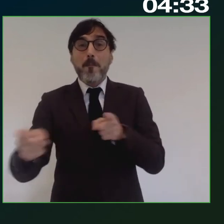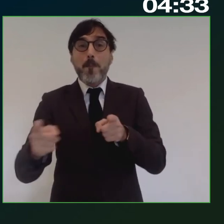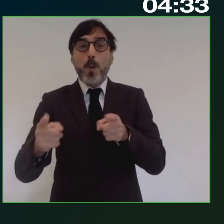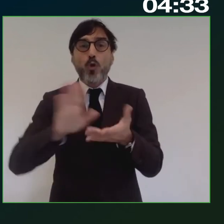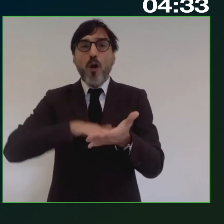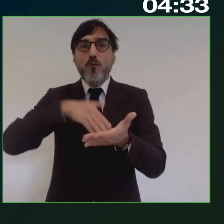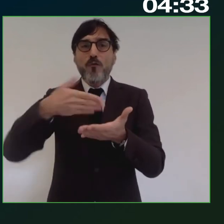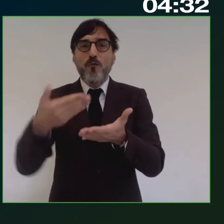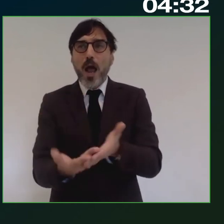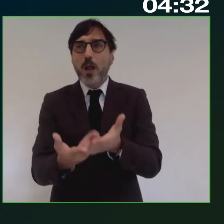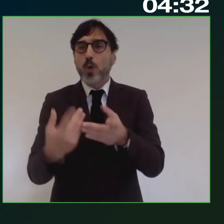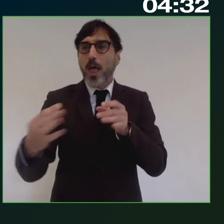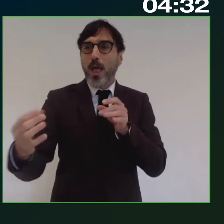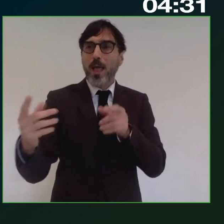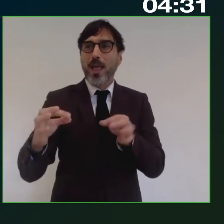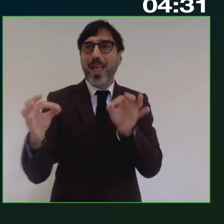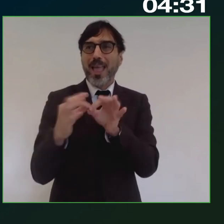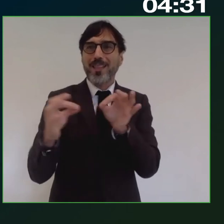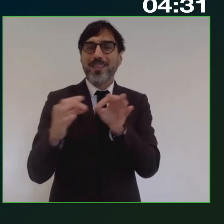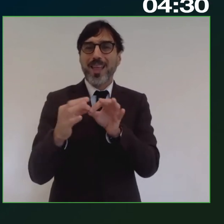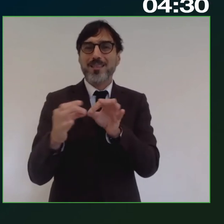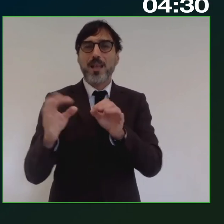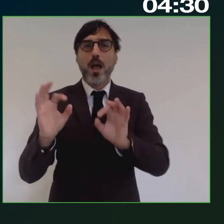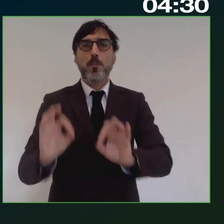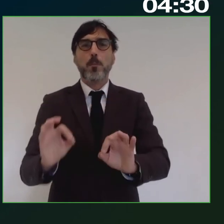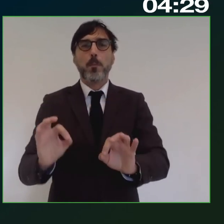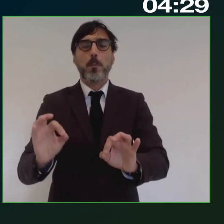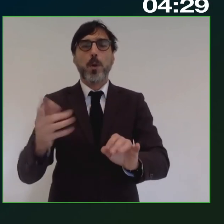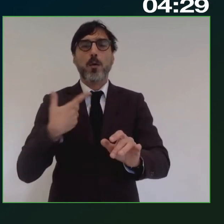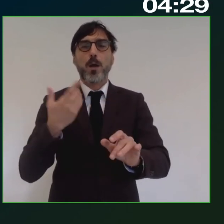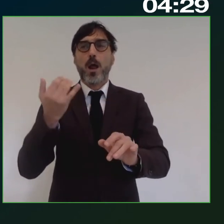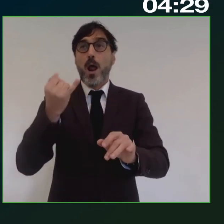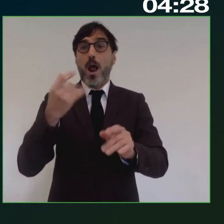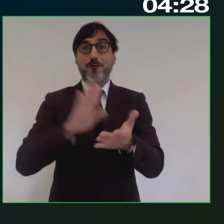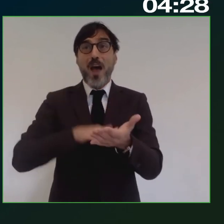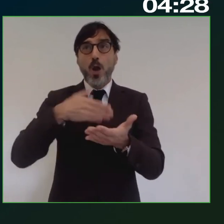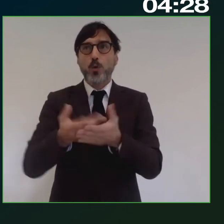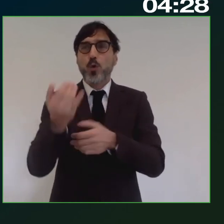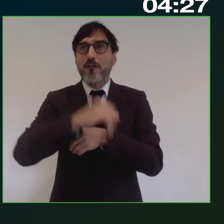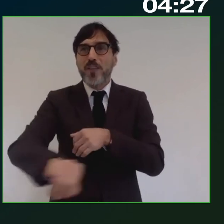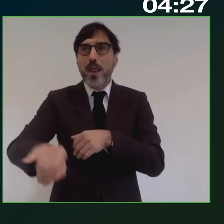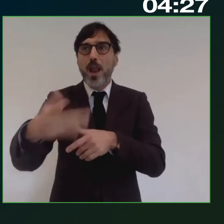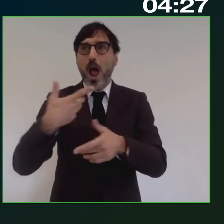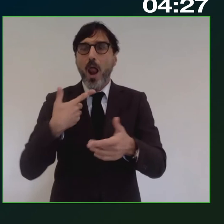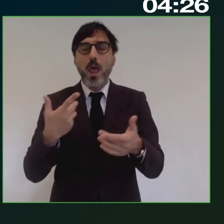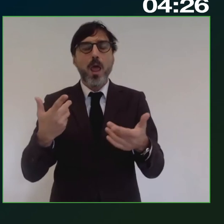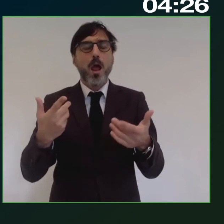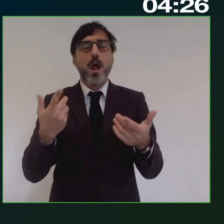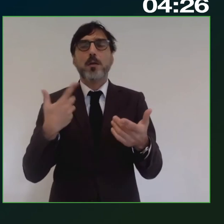nell'iter di chiesa, quindi nella rotazione finale della chiesa che si è effettuata,